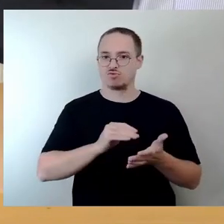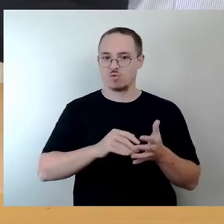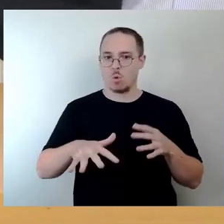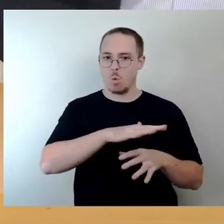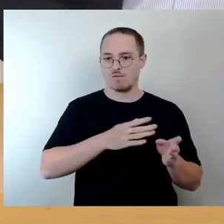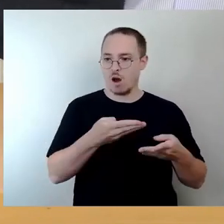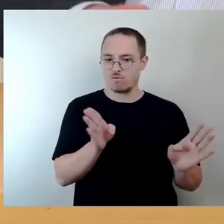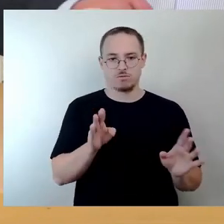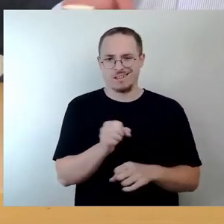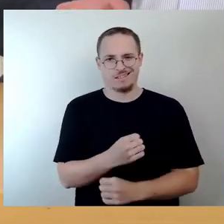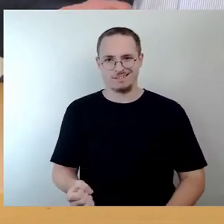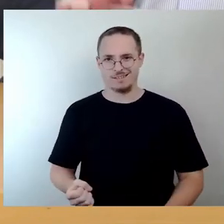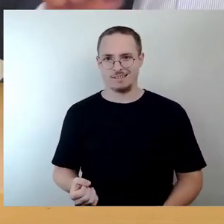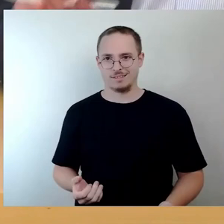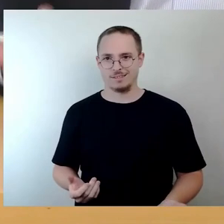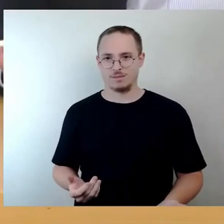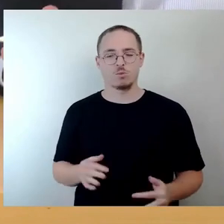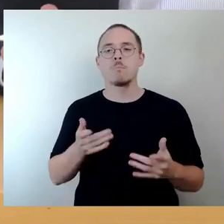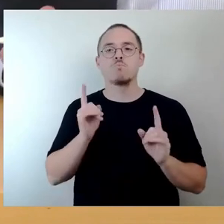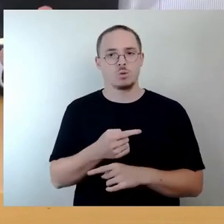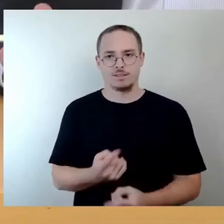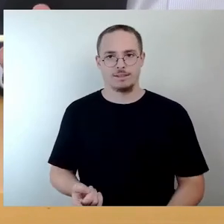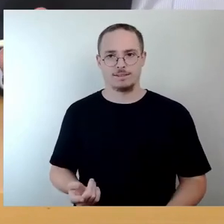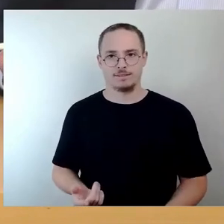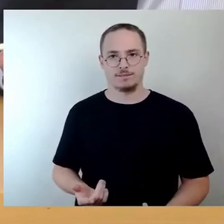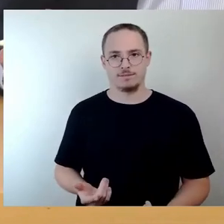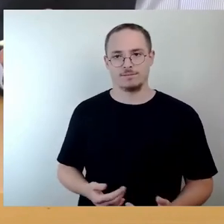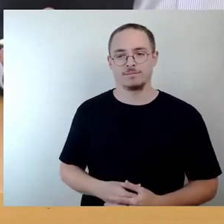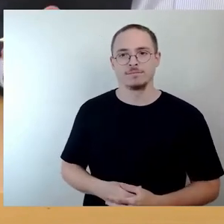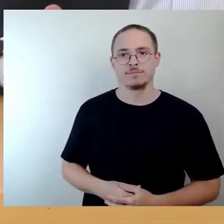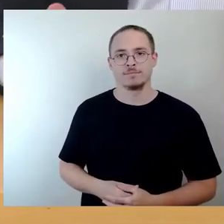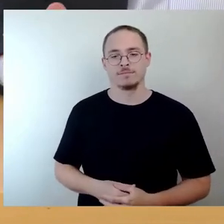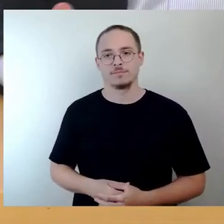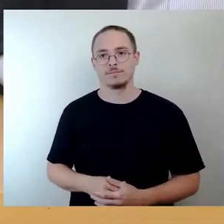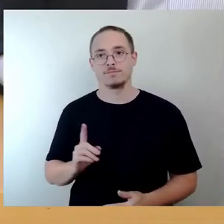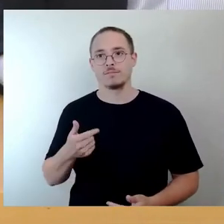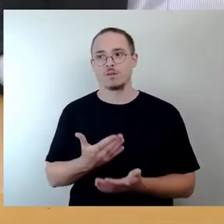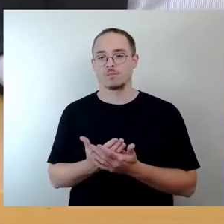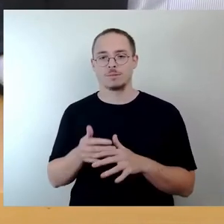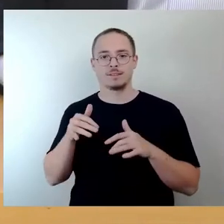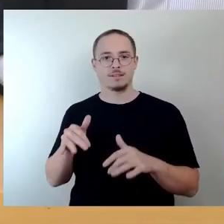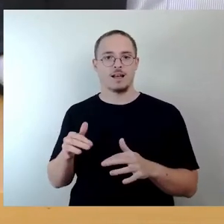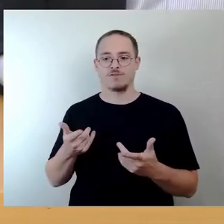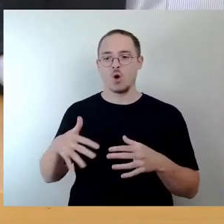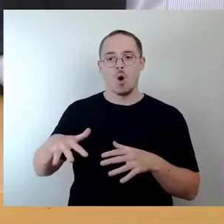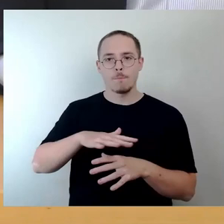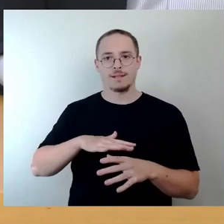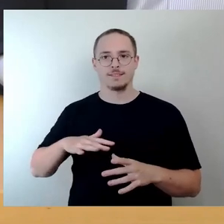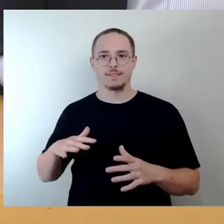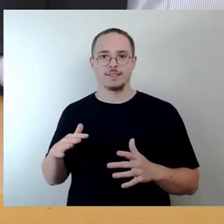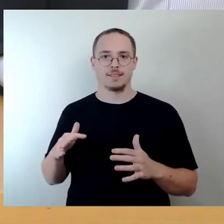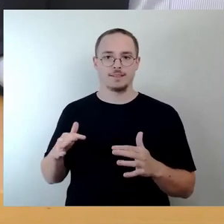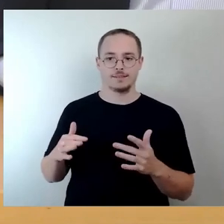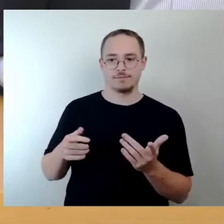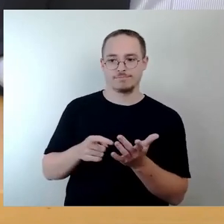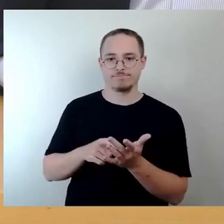Schulhof nicht geöffnet werden. Dann gibt es auch zum Teil geografische, räumliche Gegebenheiten wie Nicht-Einsehbarkeit von